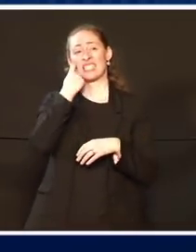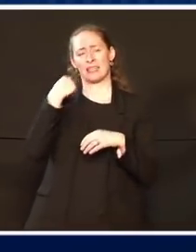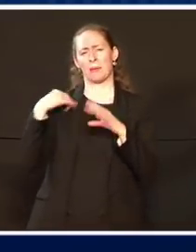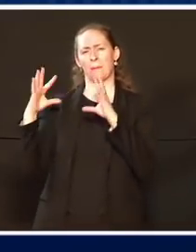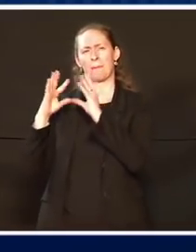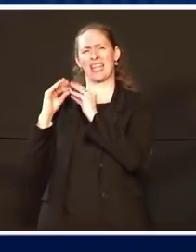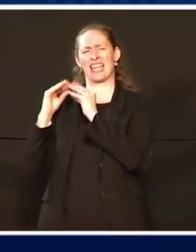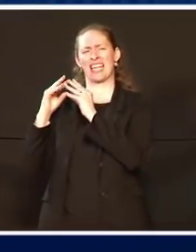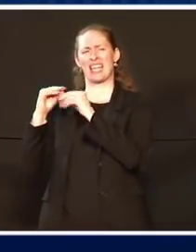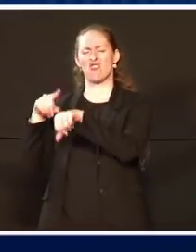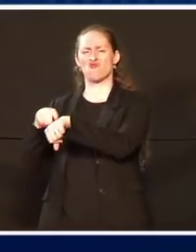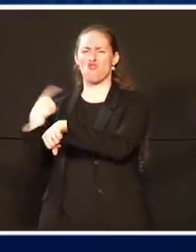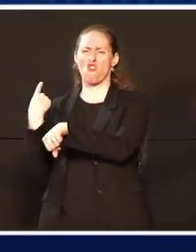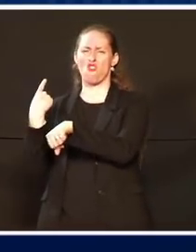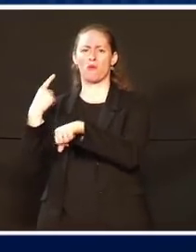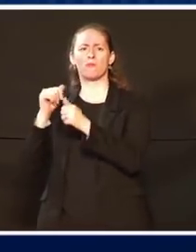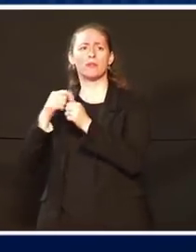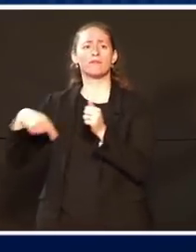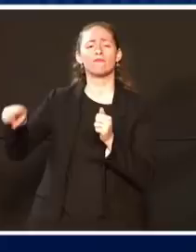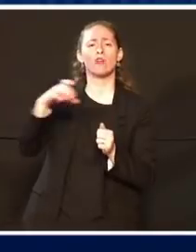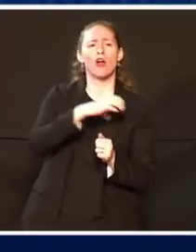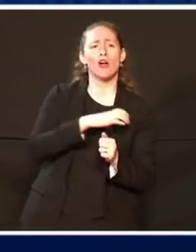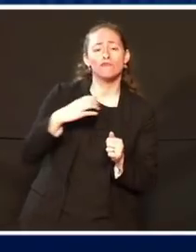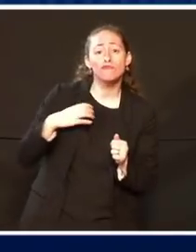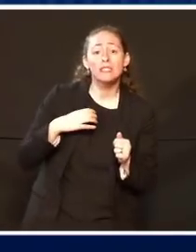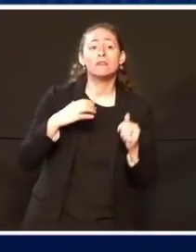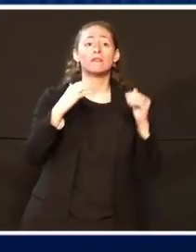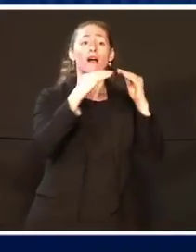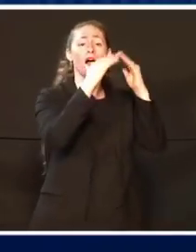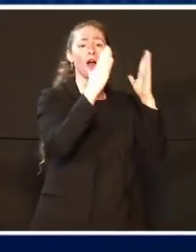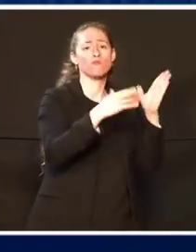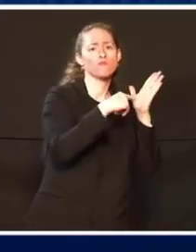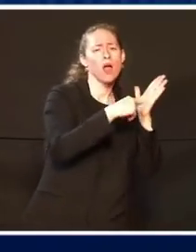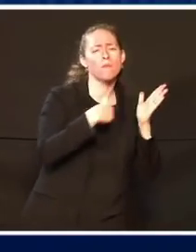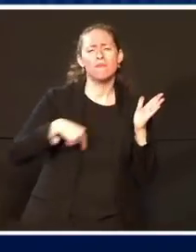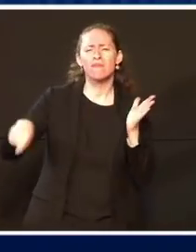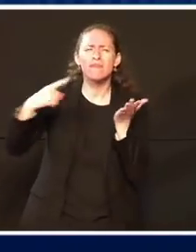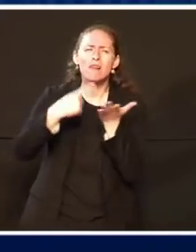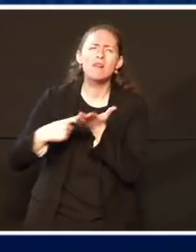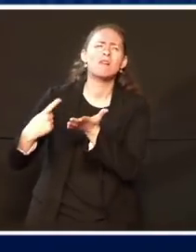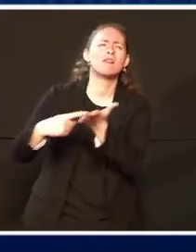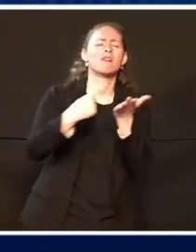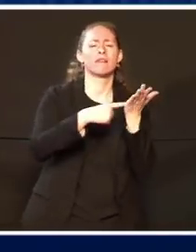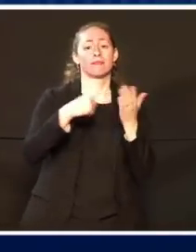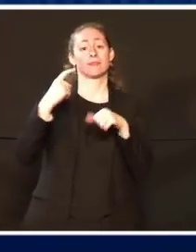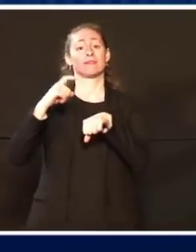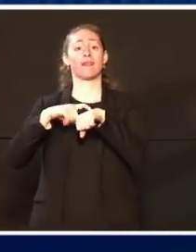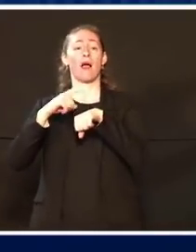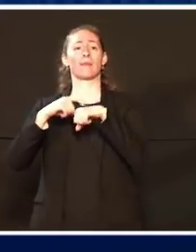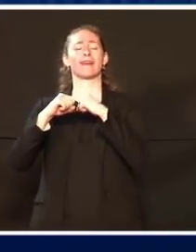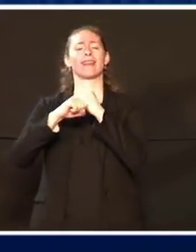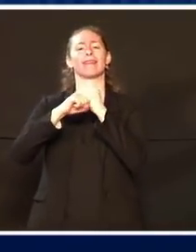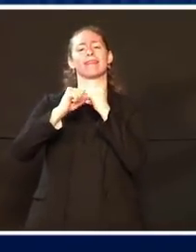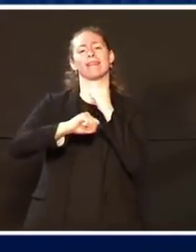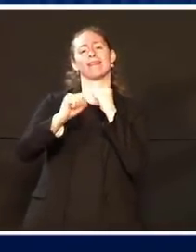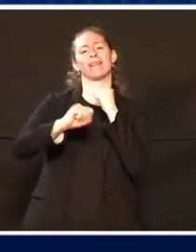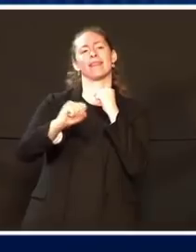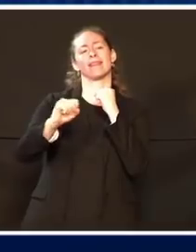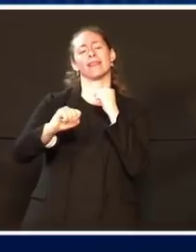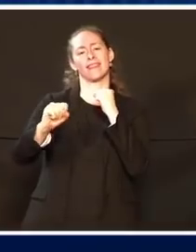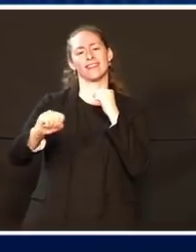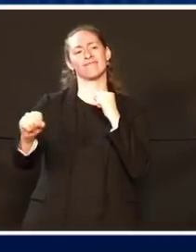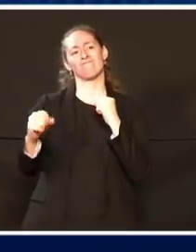Repräsentantenhauses im Oval Office. Es lief sehr gut. Danke, dass Sie alle hier waren. Ich habe die Vizepräsidentin dabei